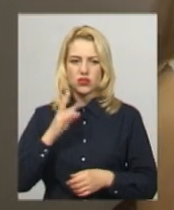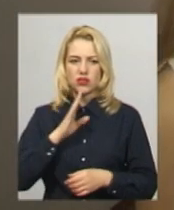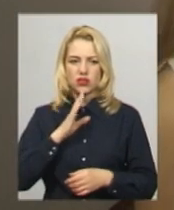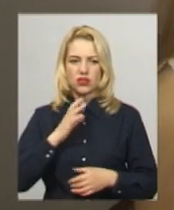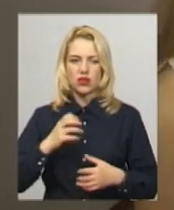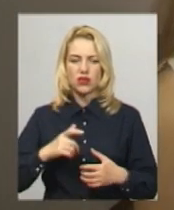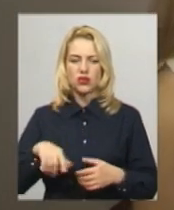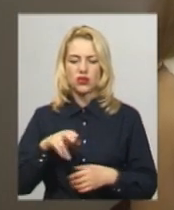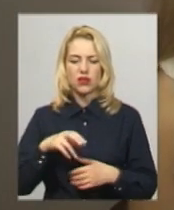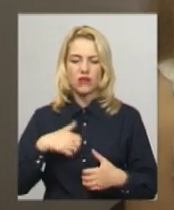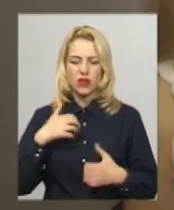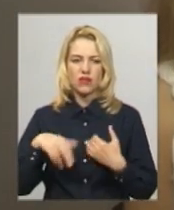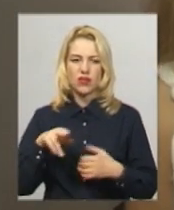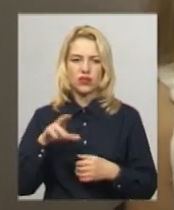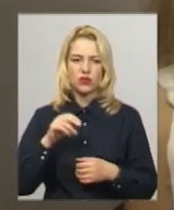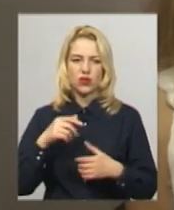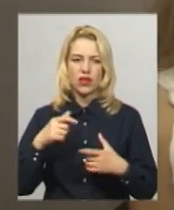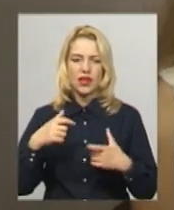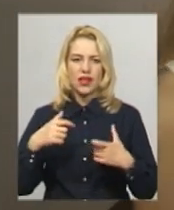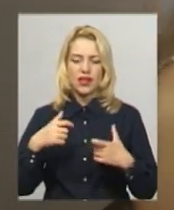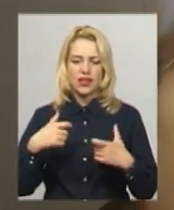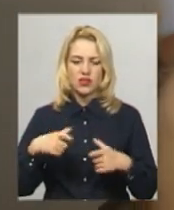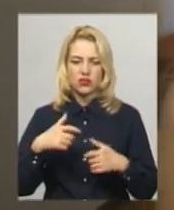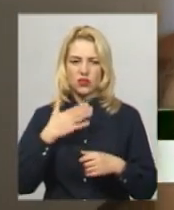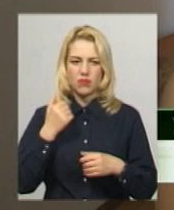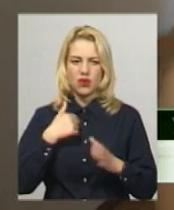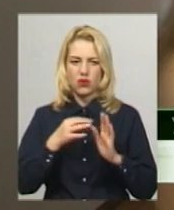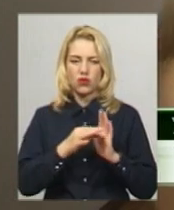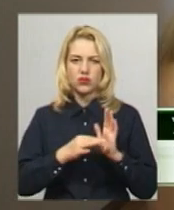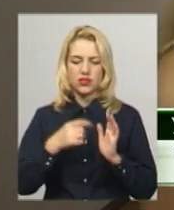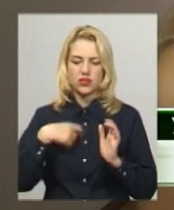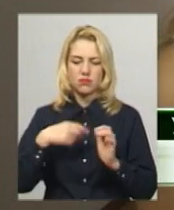хвилювання щодо тестування у неї немає. Оцінюю на 200 балів.